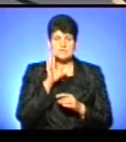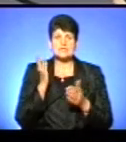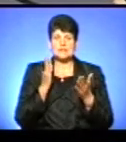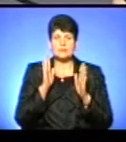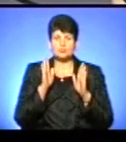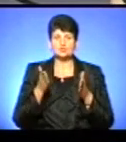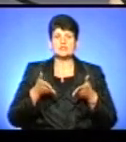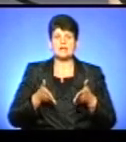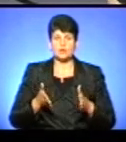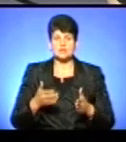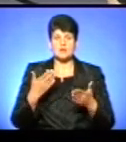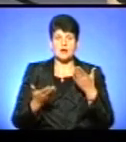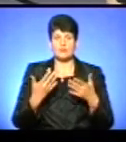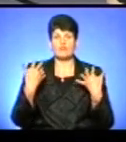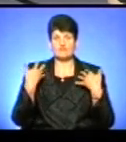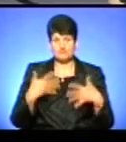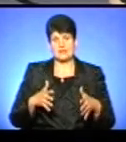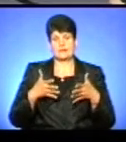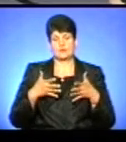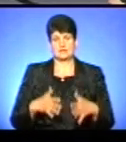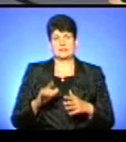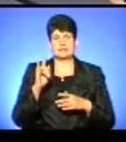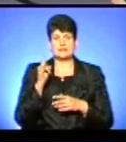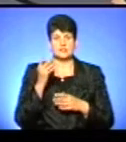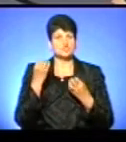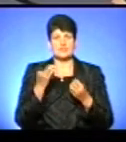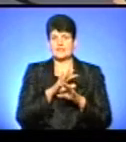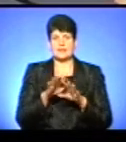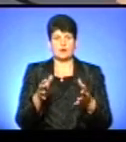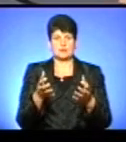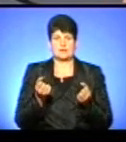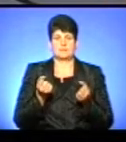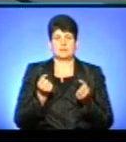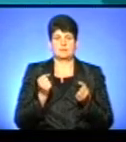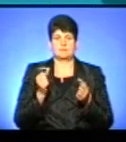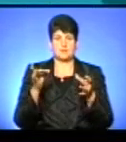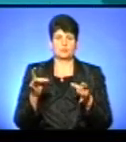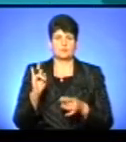будуть народжувати, або вже народили немовлят і ще не отримали пакунка Малюка.